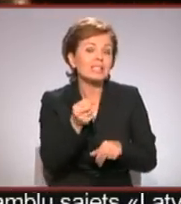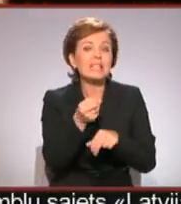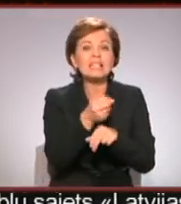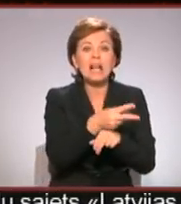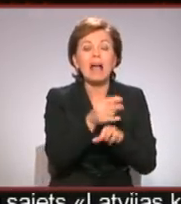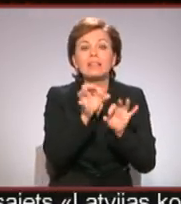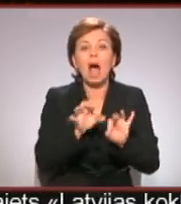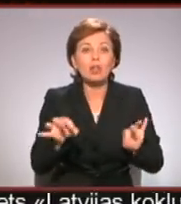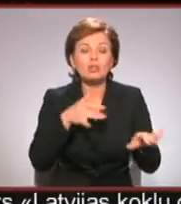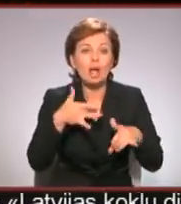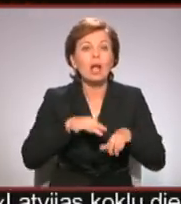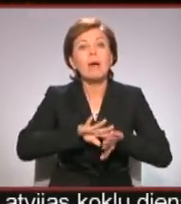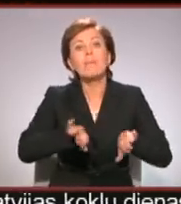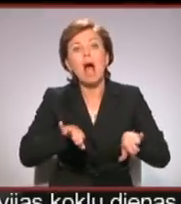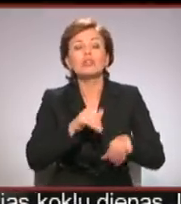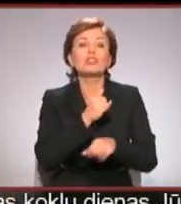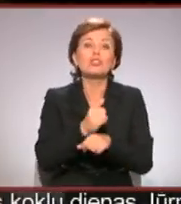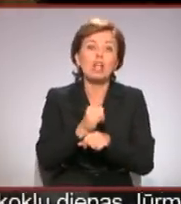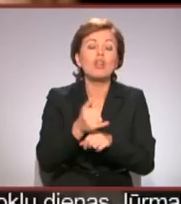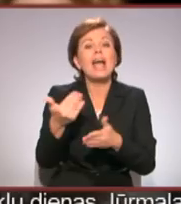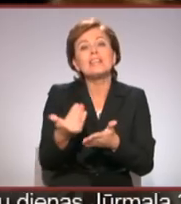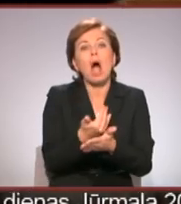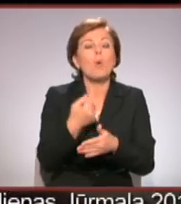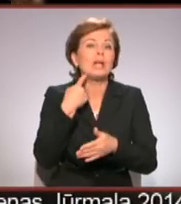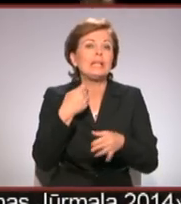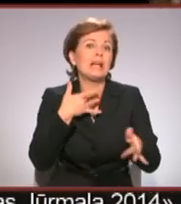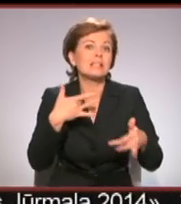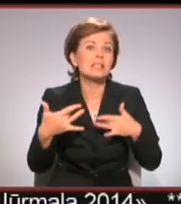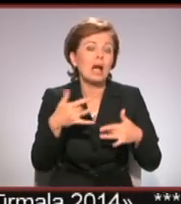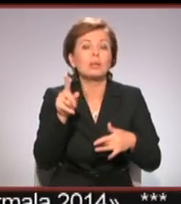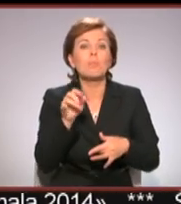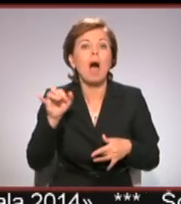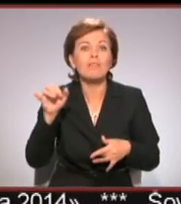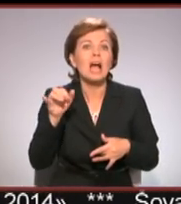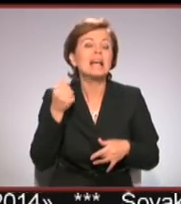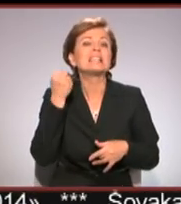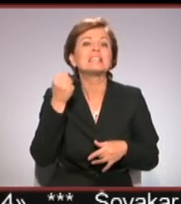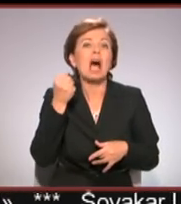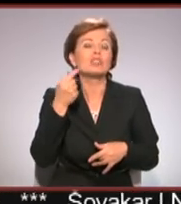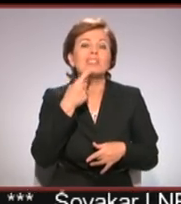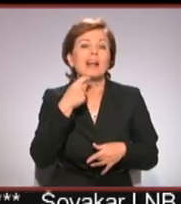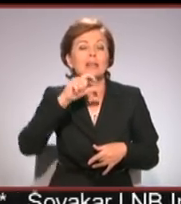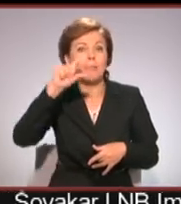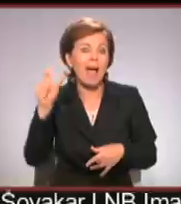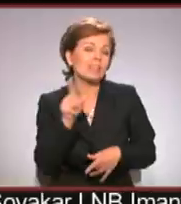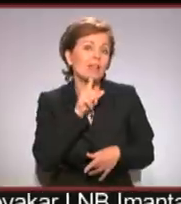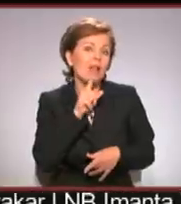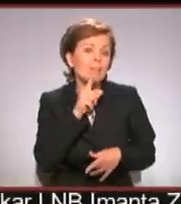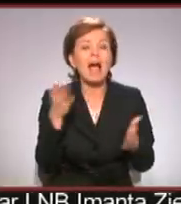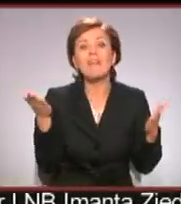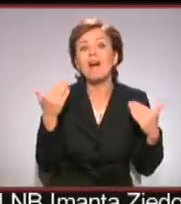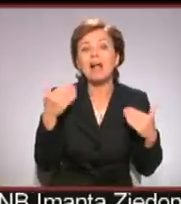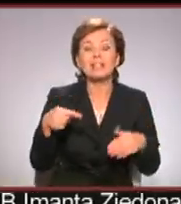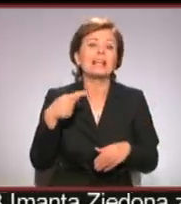Dēls teātrī, peldošie ceļojošie Jaunajā Rīgas teātrī, Piafa un sasodītais sarkanais mēnesis Liepājas teātrī, kā arī Vasarnieka